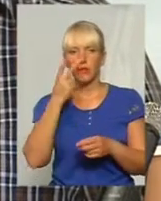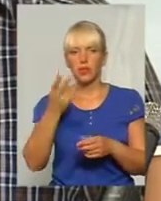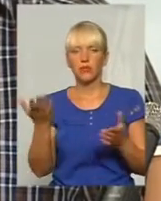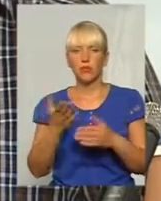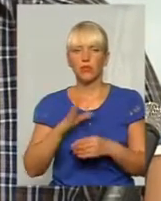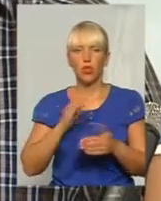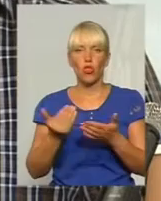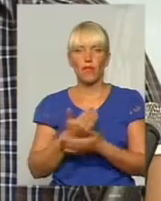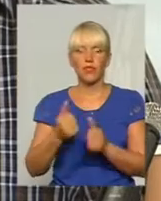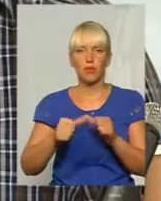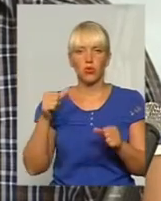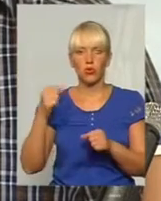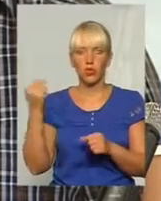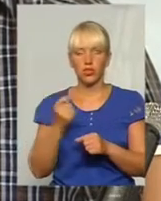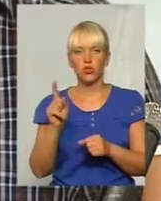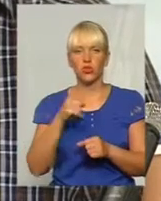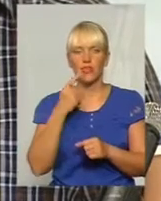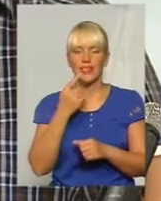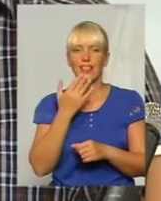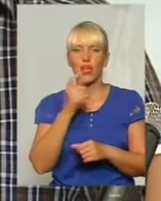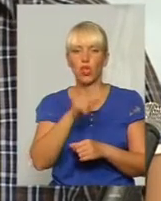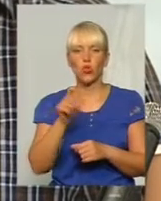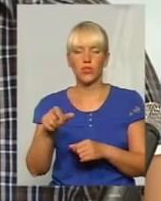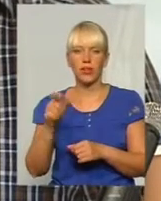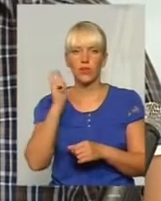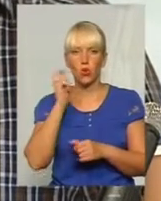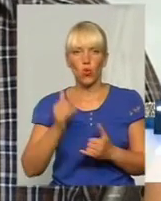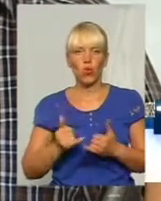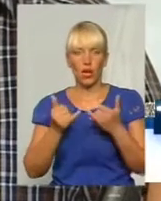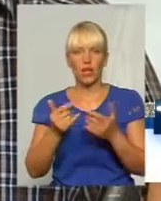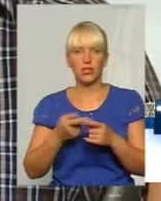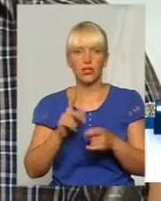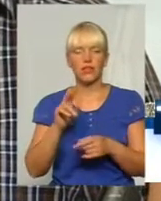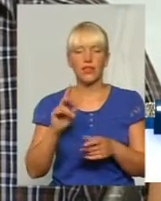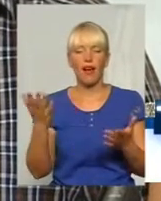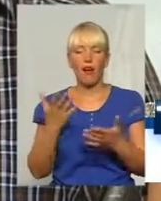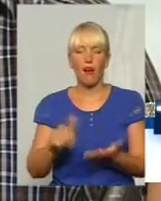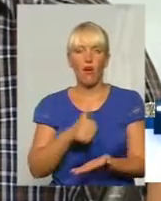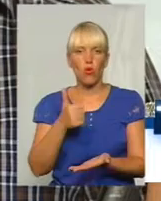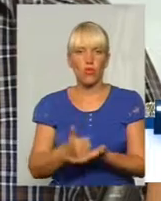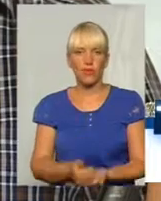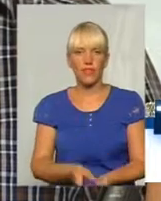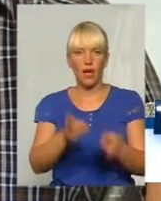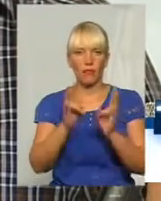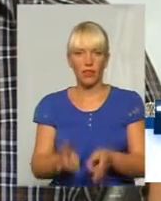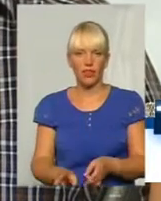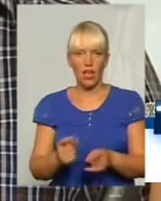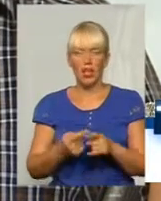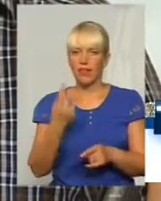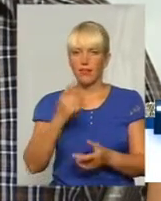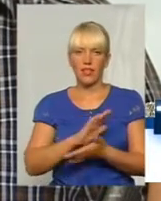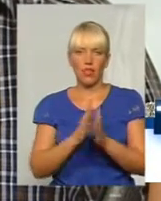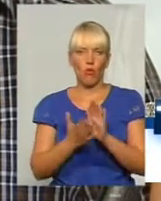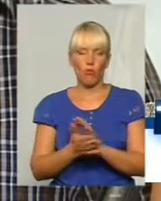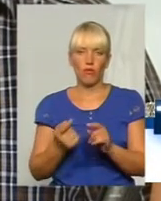новини минулого тижня, що казали іноземці українцям, яка наша головна біда, і за якою умовою вони будуть нас підтримувати – це єдина умова –